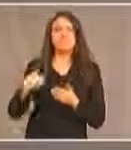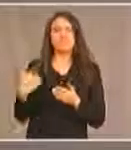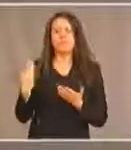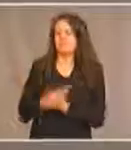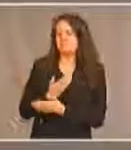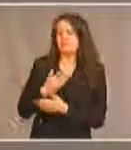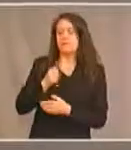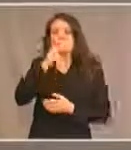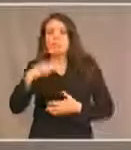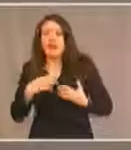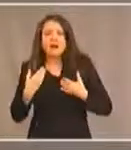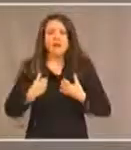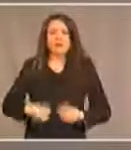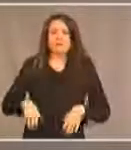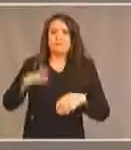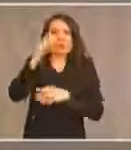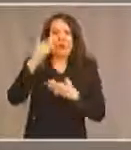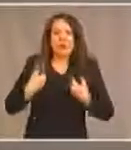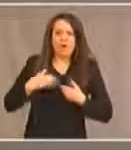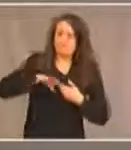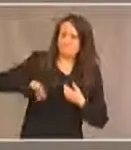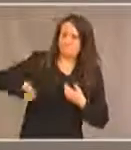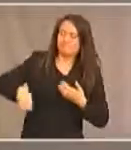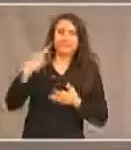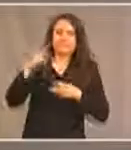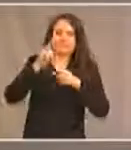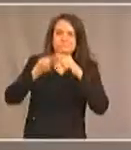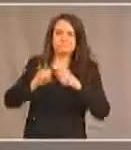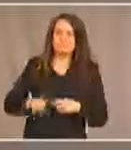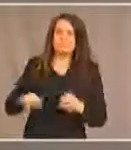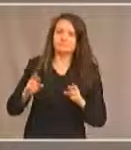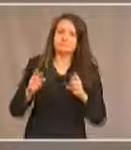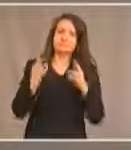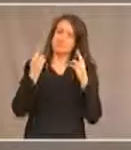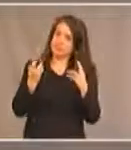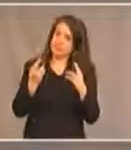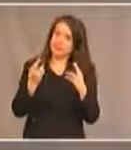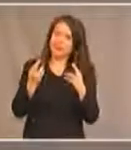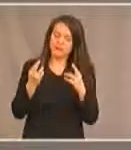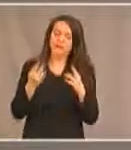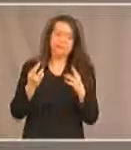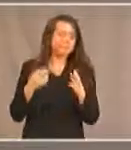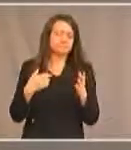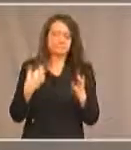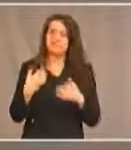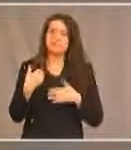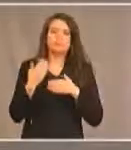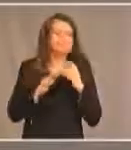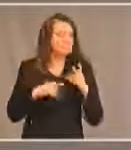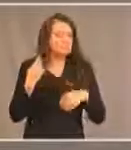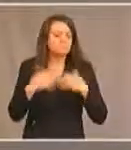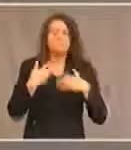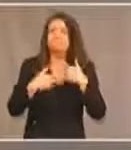une femme ou un homme etc. Donc j'espère que quels que soient les développements